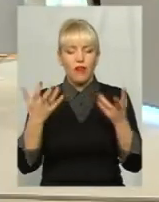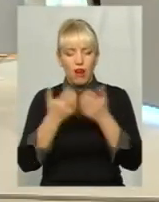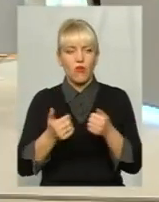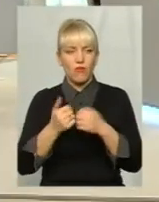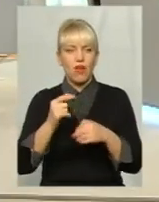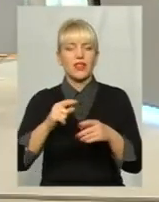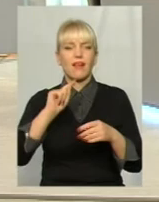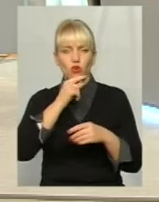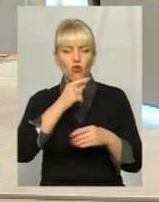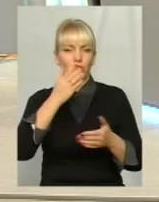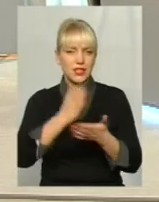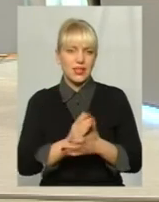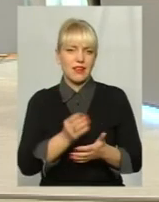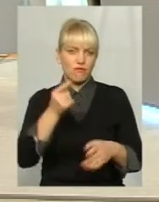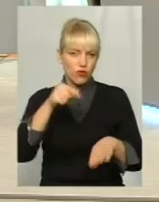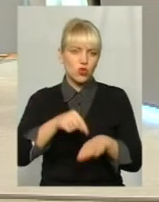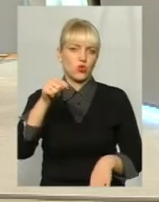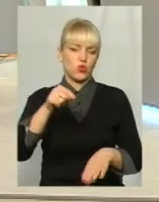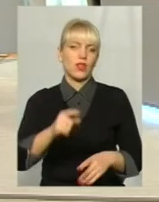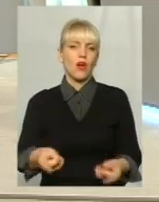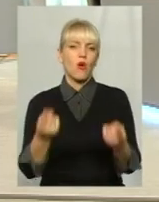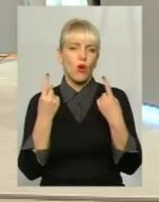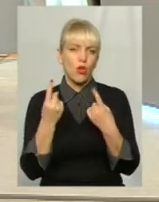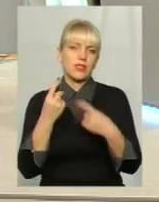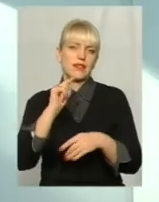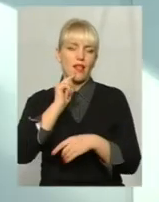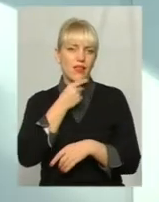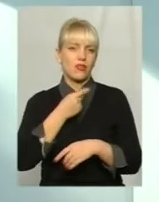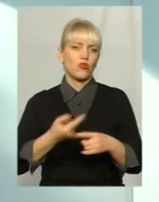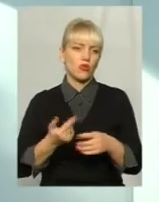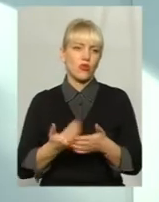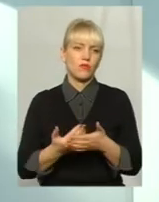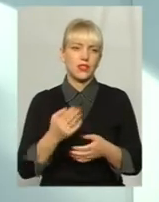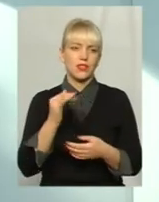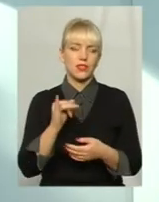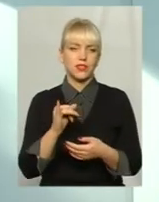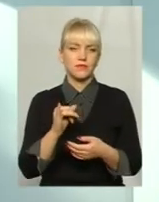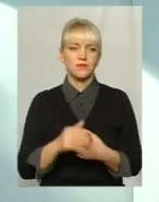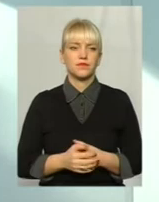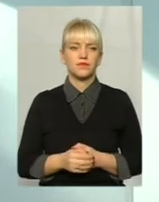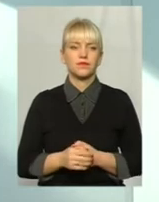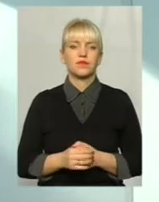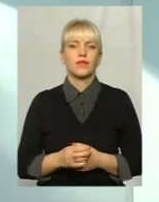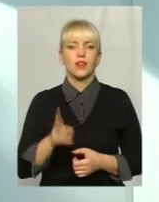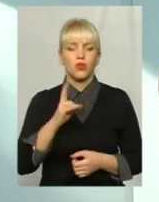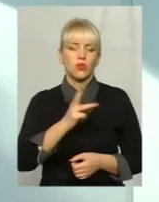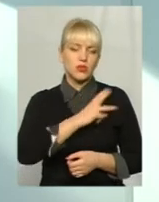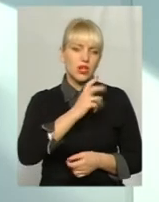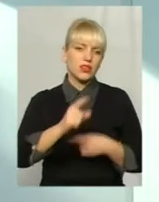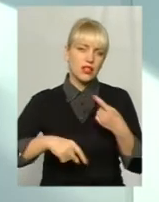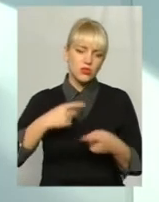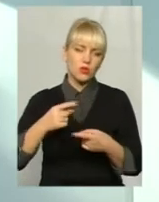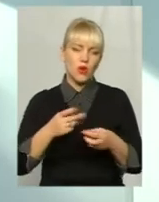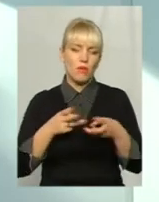відчутна. Я так розумію, якщо в два рази, то Велика економія заражає біля 10 будинків, бажають на наступний